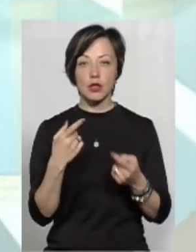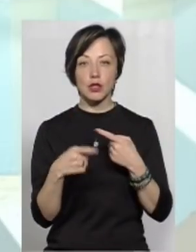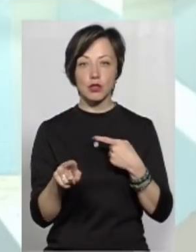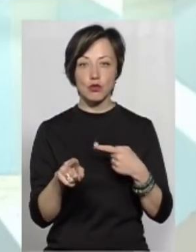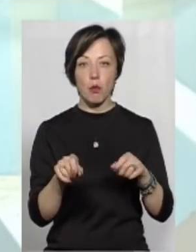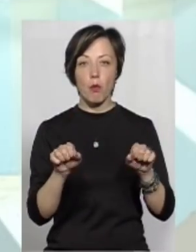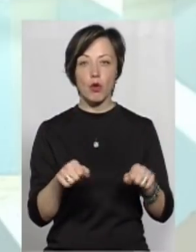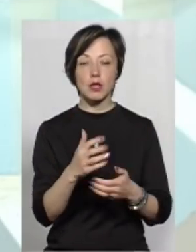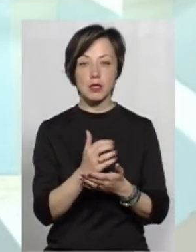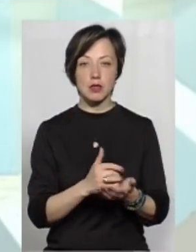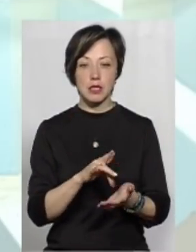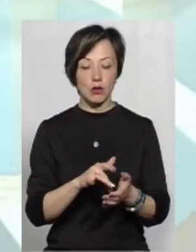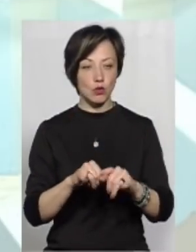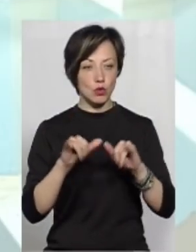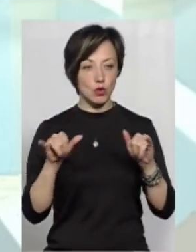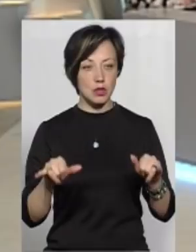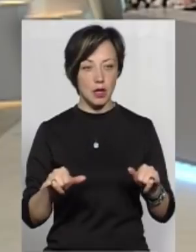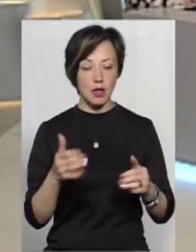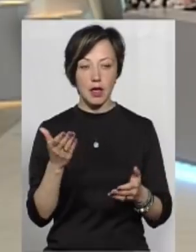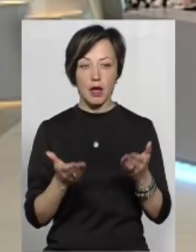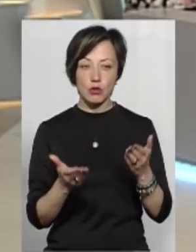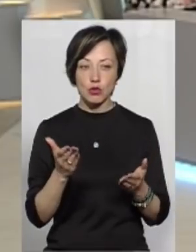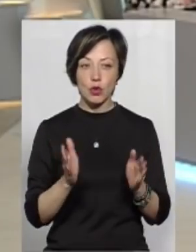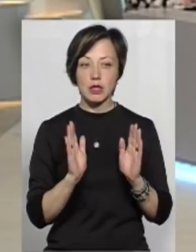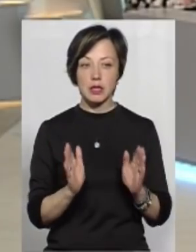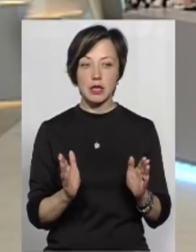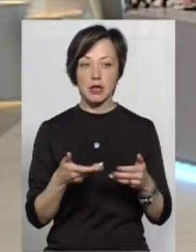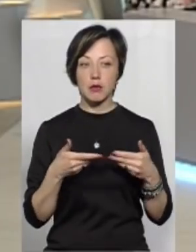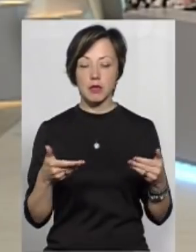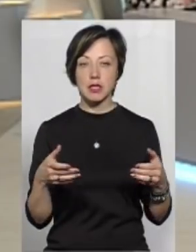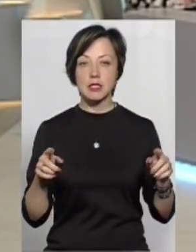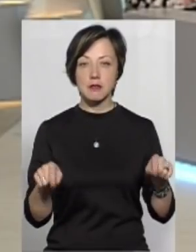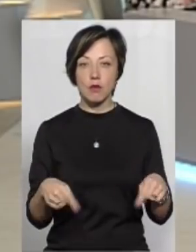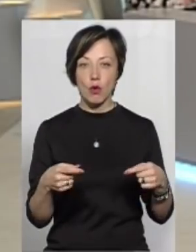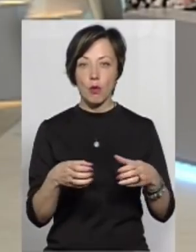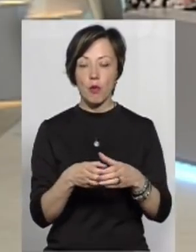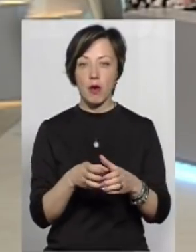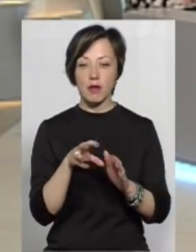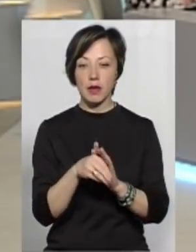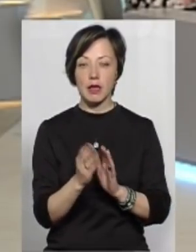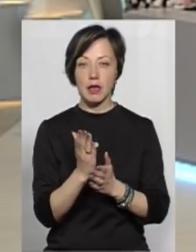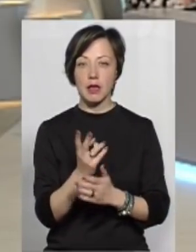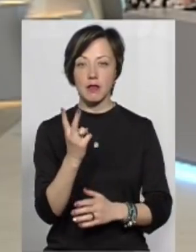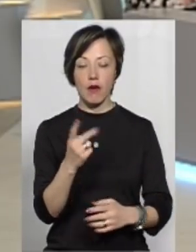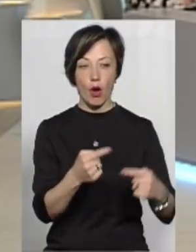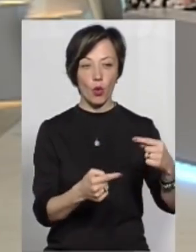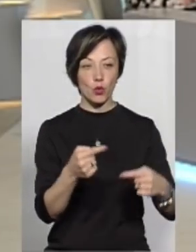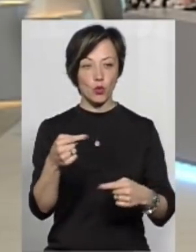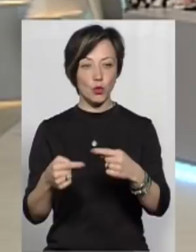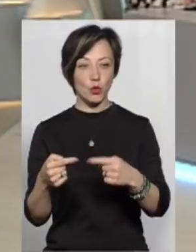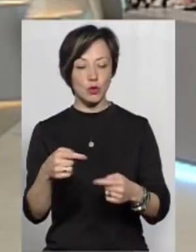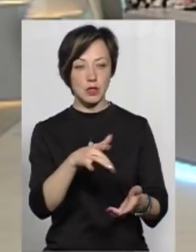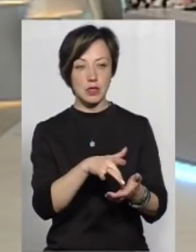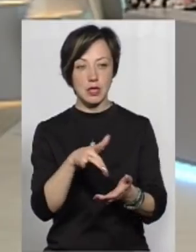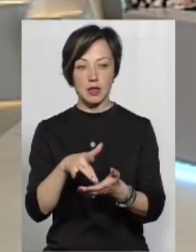іншого потенційного центру зростання. Тому що, якщо тільки ми створюємо громаду, в якій є два конкуруючих центри,